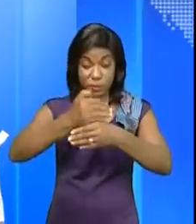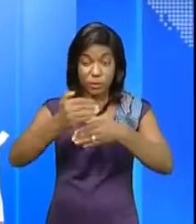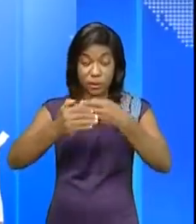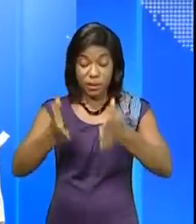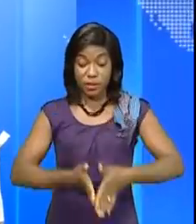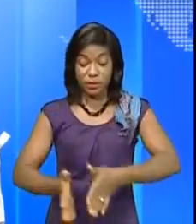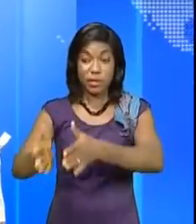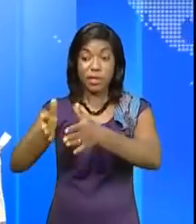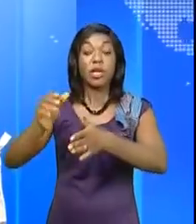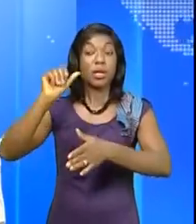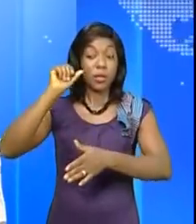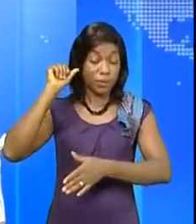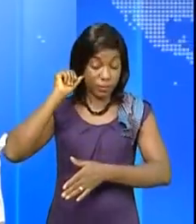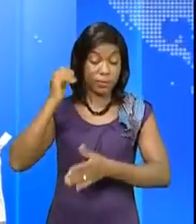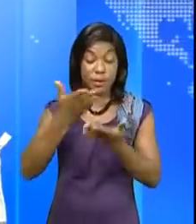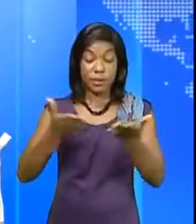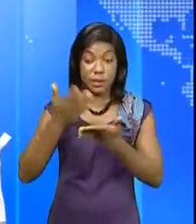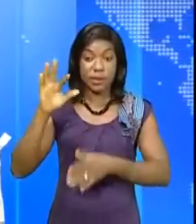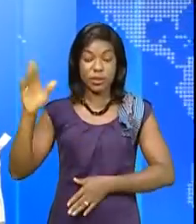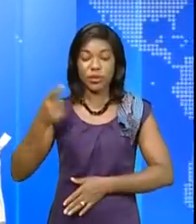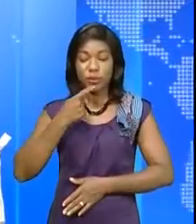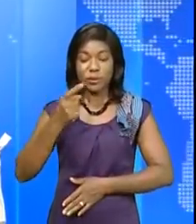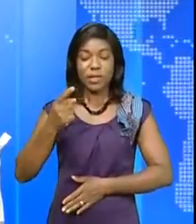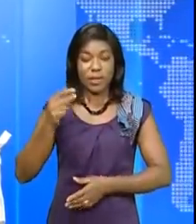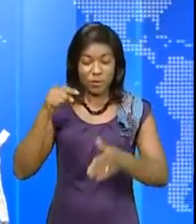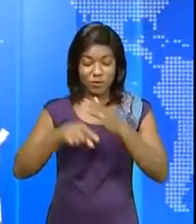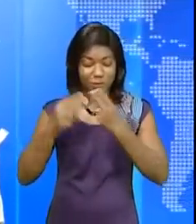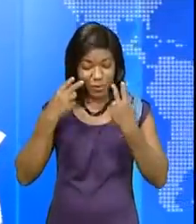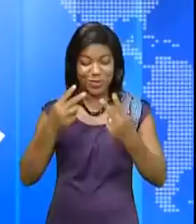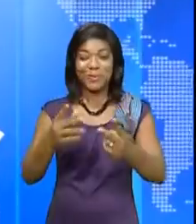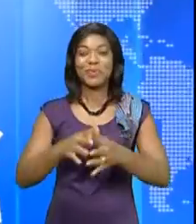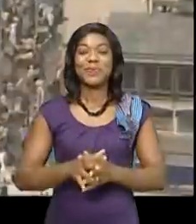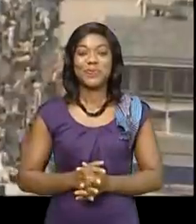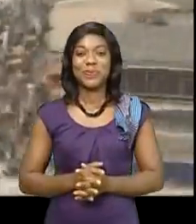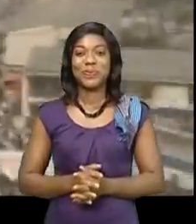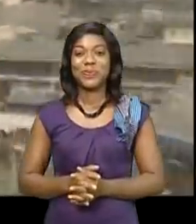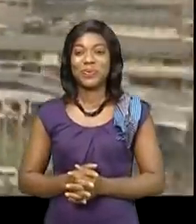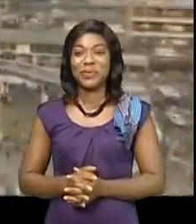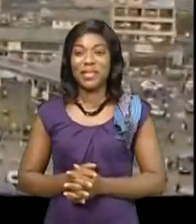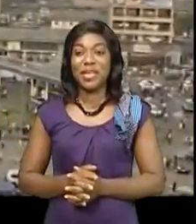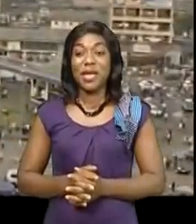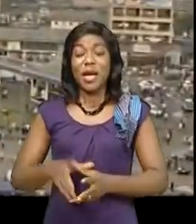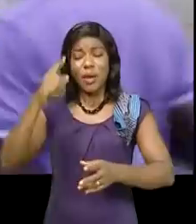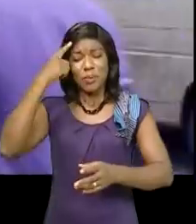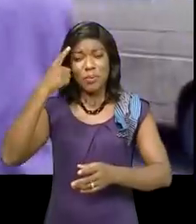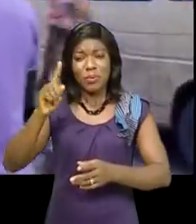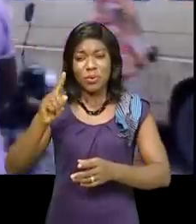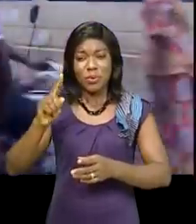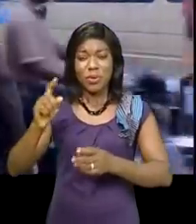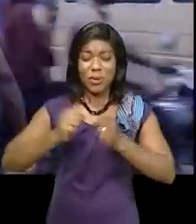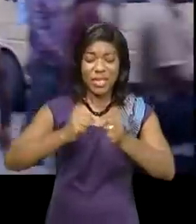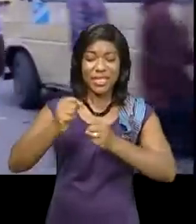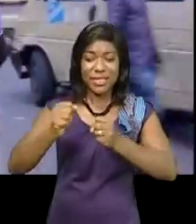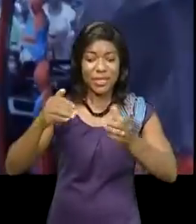cette avenue a eu lieu hier à Kinshasa, nous dit Willy Atunakov. C'est dans le but de lutter contre les embouteillages